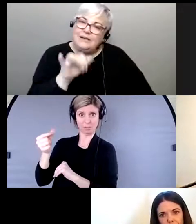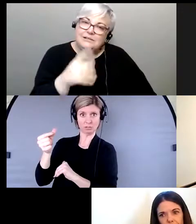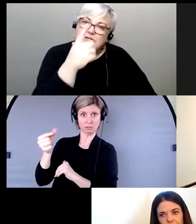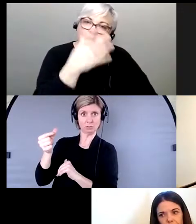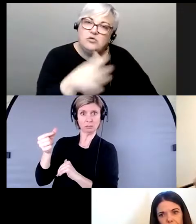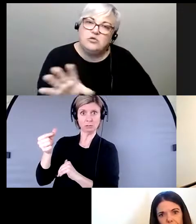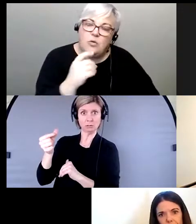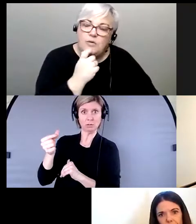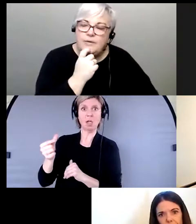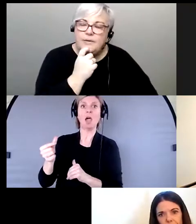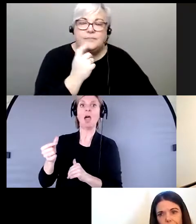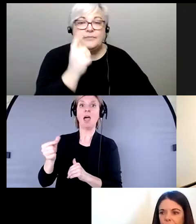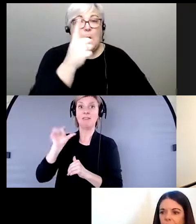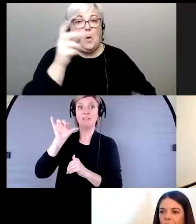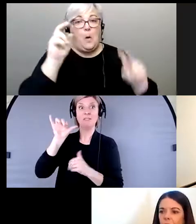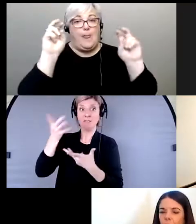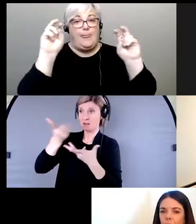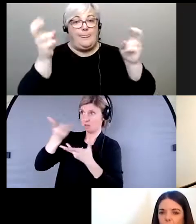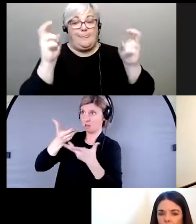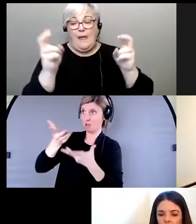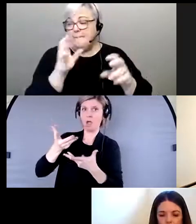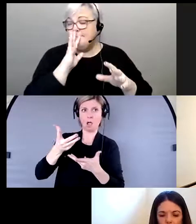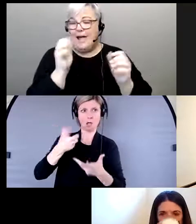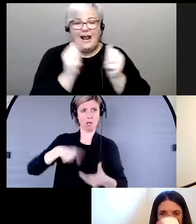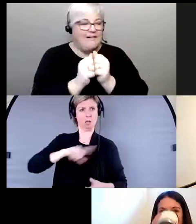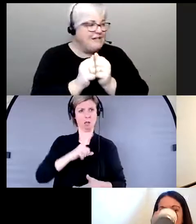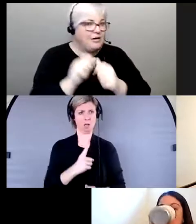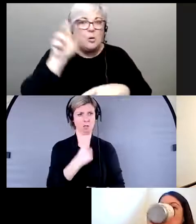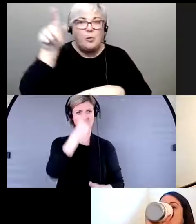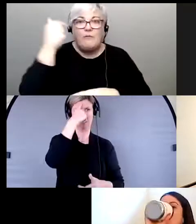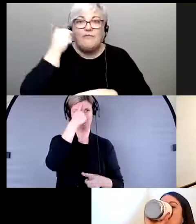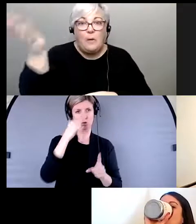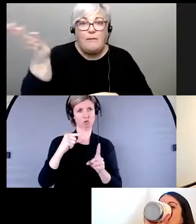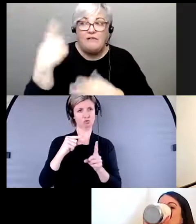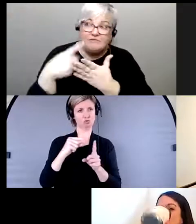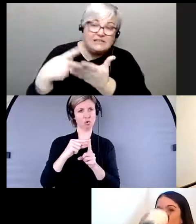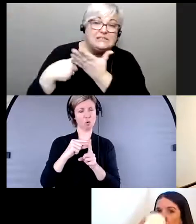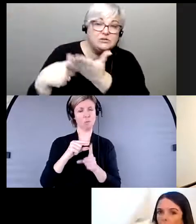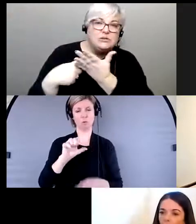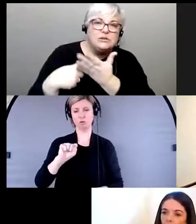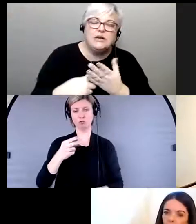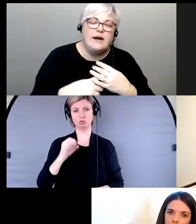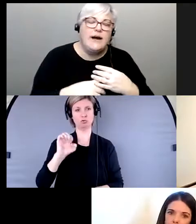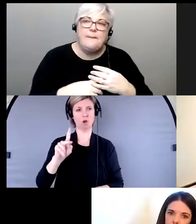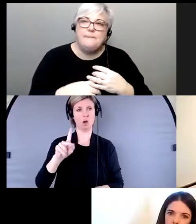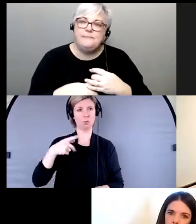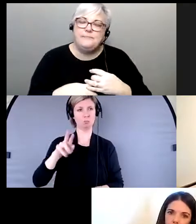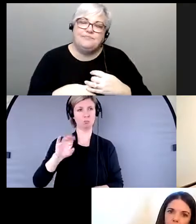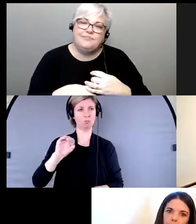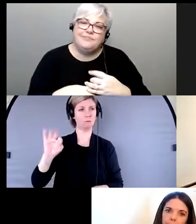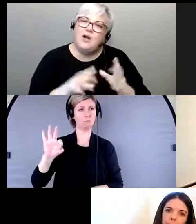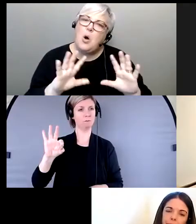un des thèmes qu'on a discuté avec du gouvernement. Comment est-ce qu'on peut vraiment travailler de façon